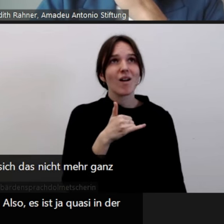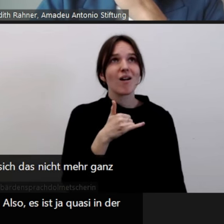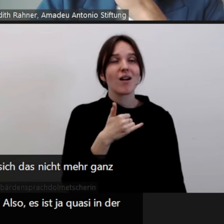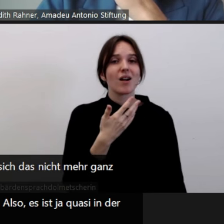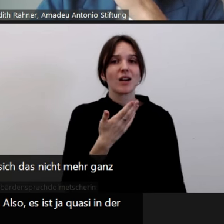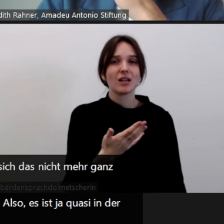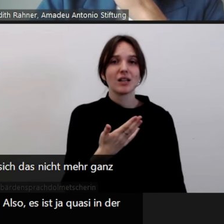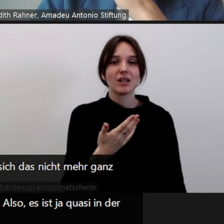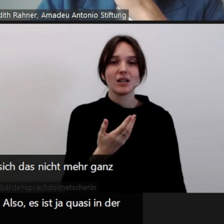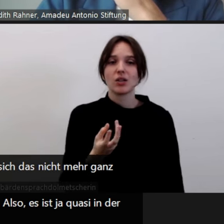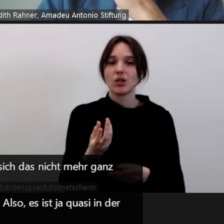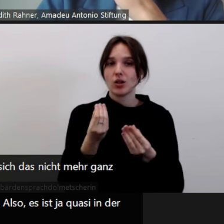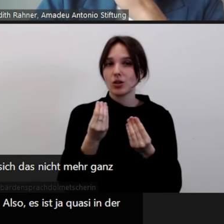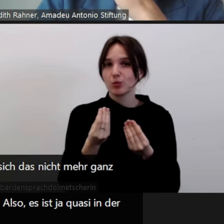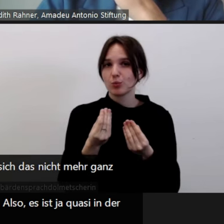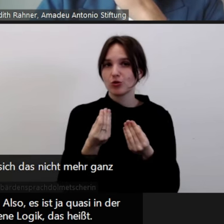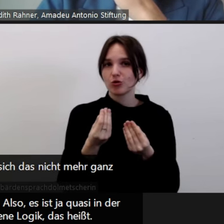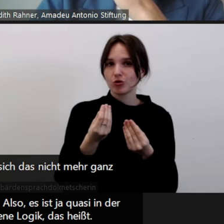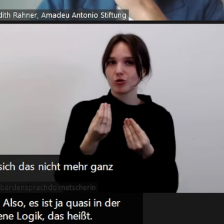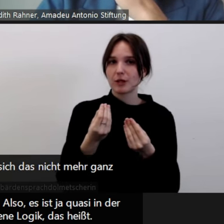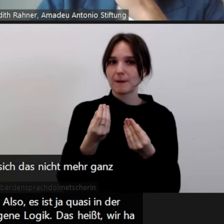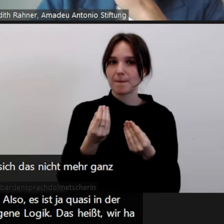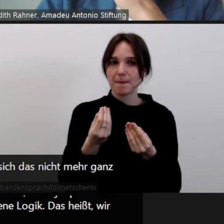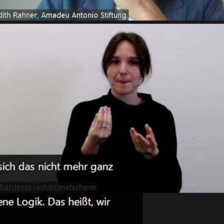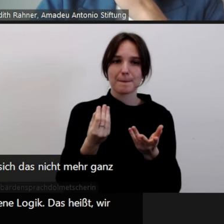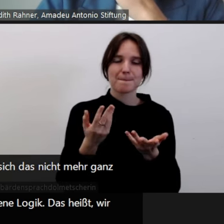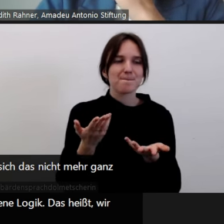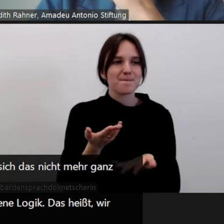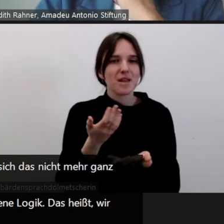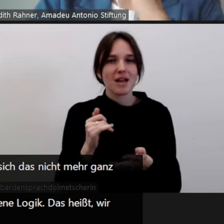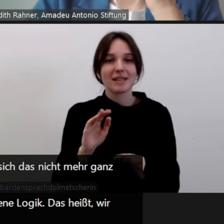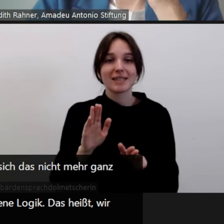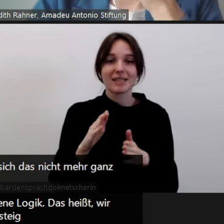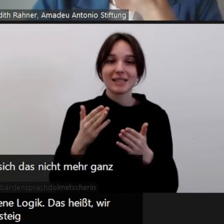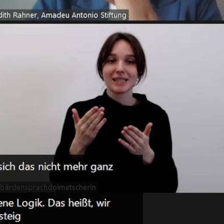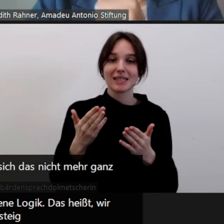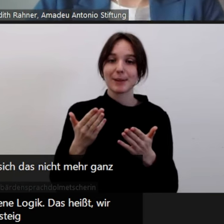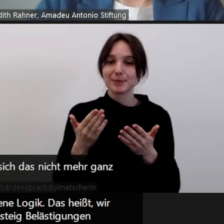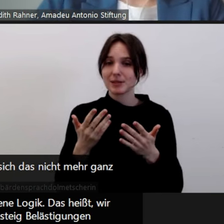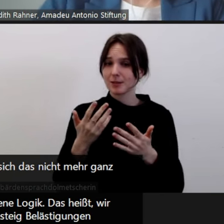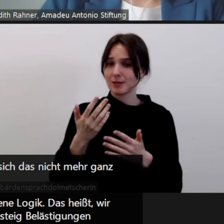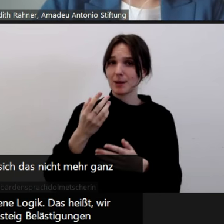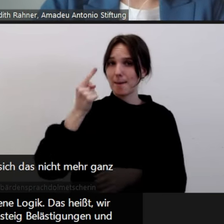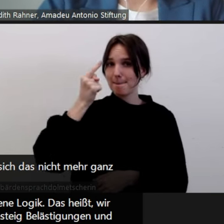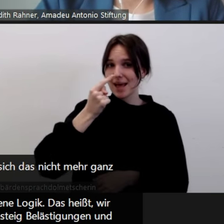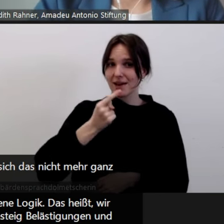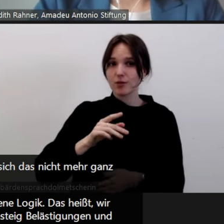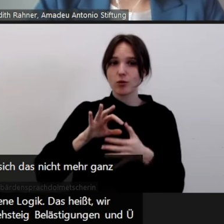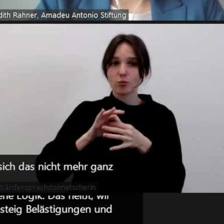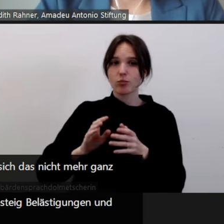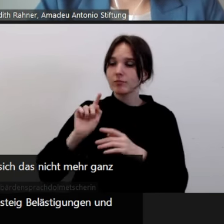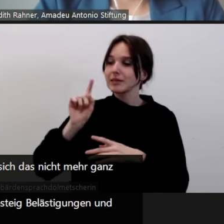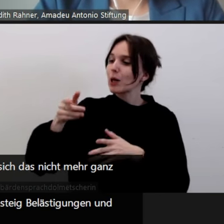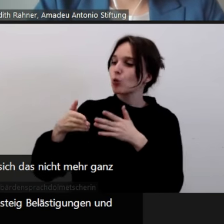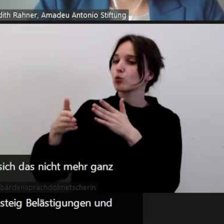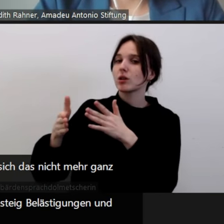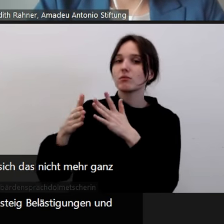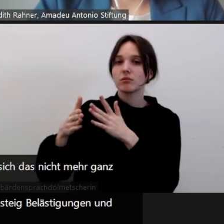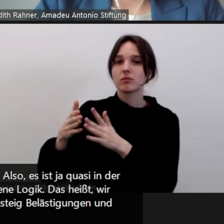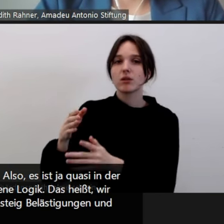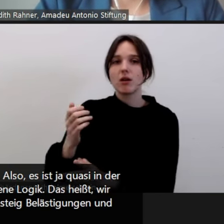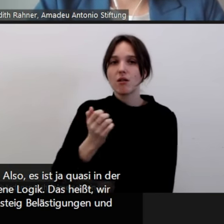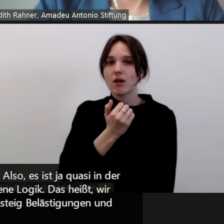eine vorfallsbezogene Logik. Das heißt, wir haben selbstverständlich Meldungen zu Gehsteigbelästigung und Übergriffen auf